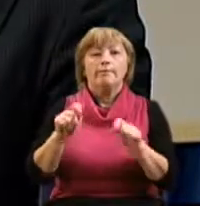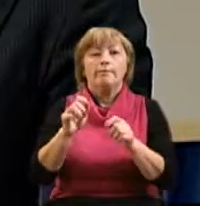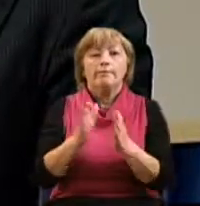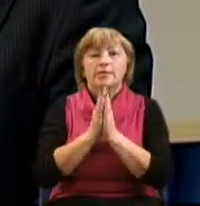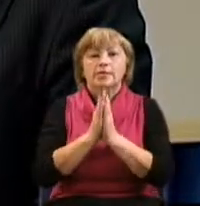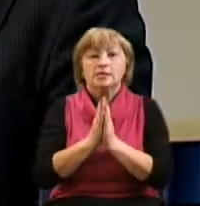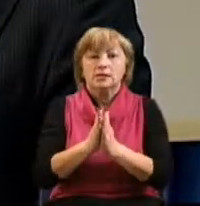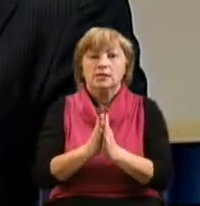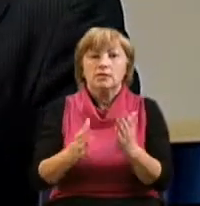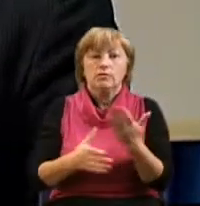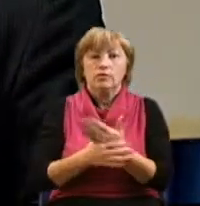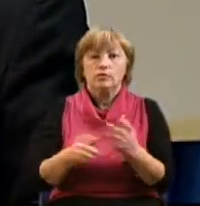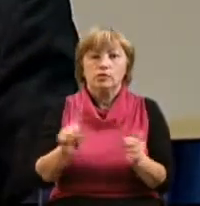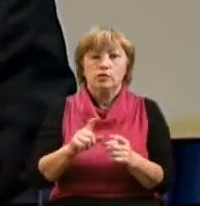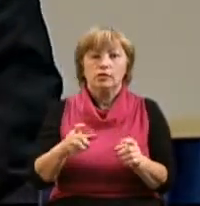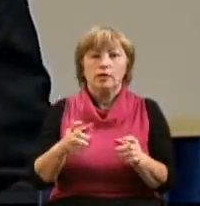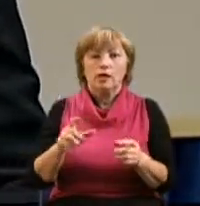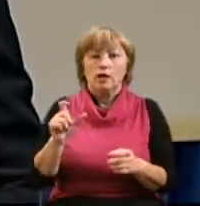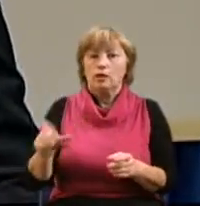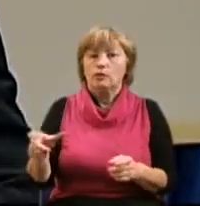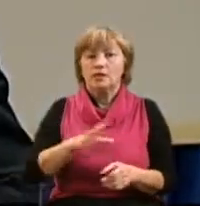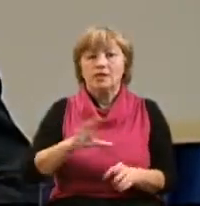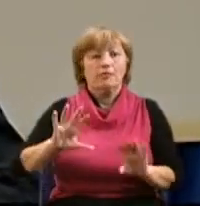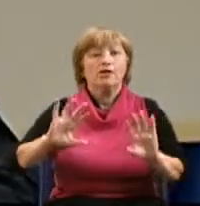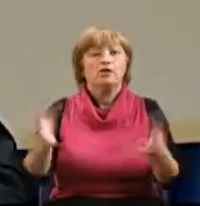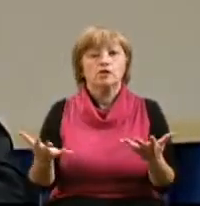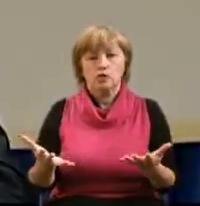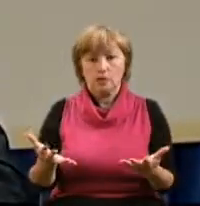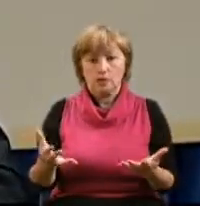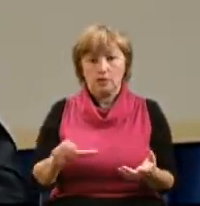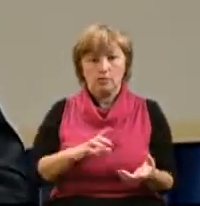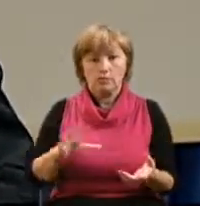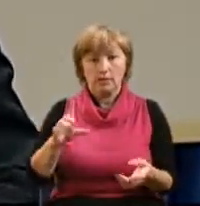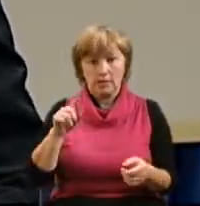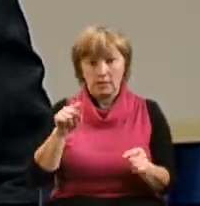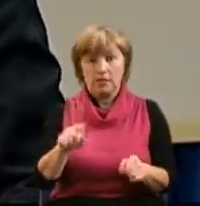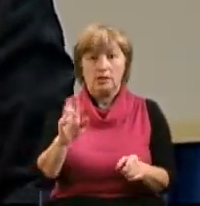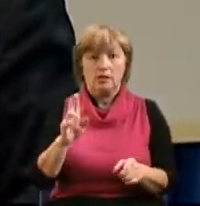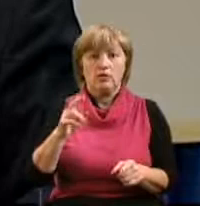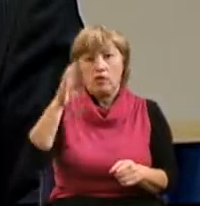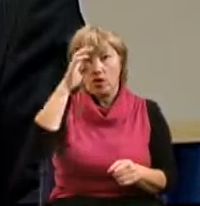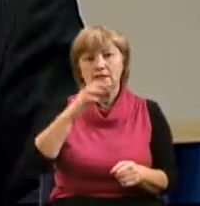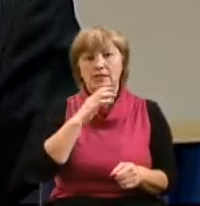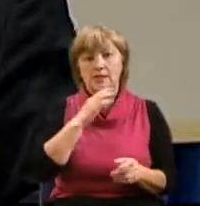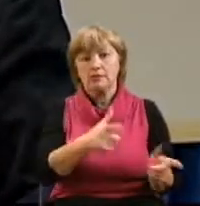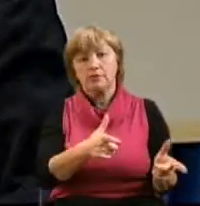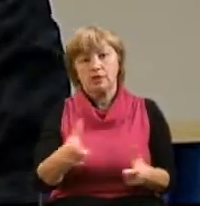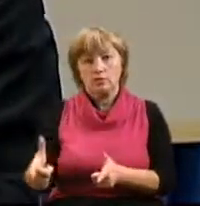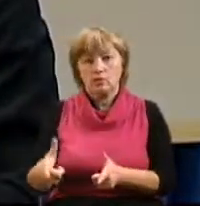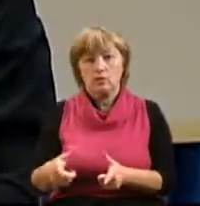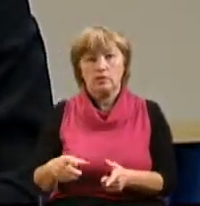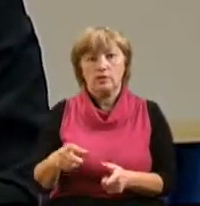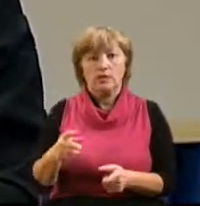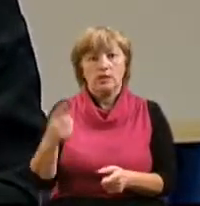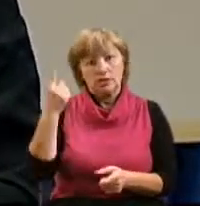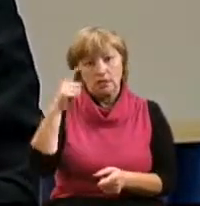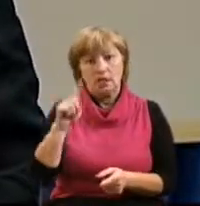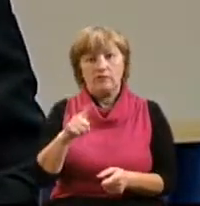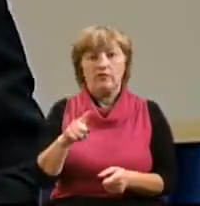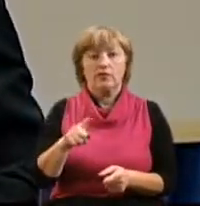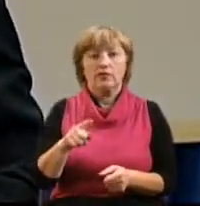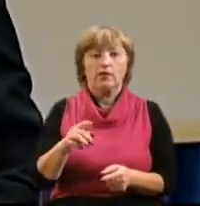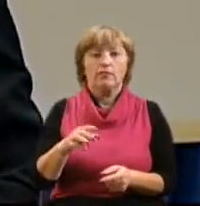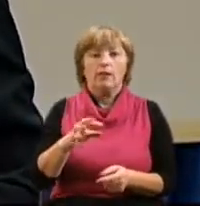эти люди, они не были случайными, не были теми, кого Отец предназначил. Мы знаем, в этом для нас большой